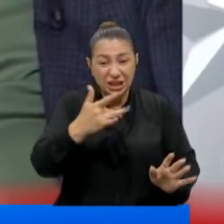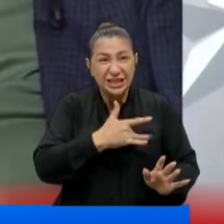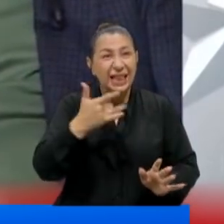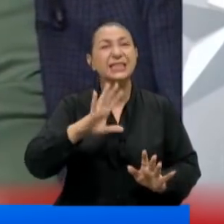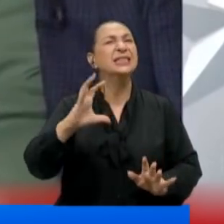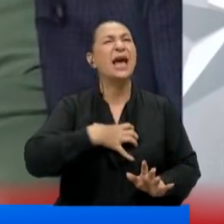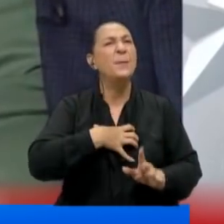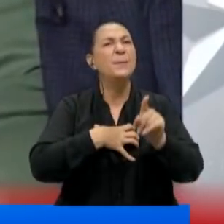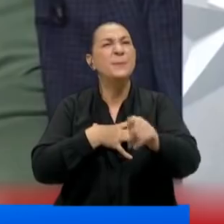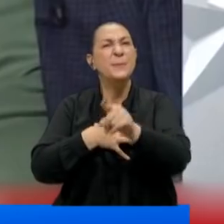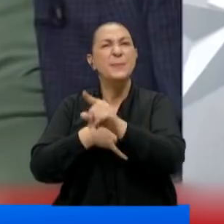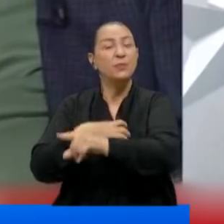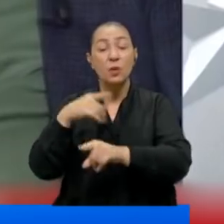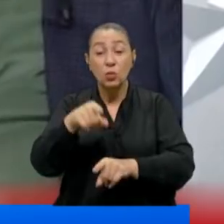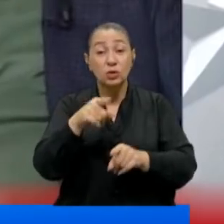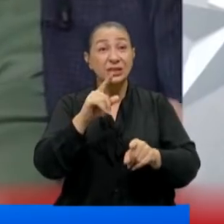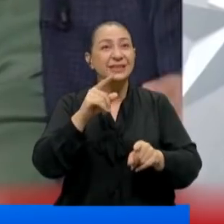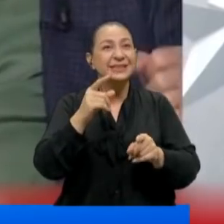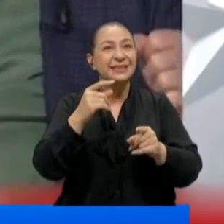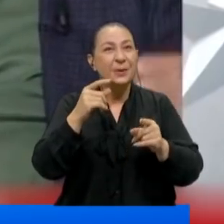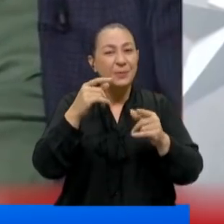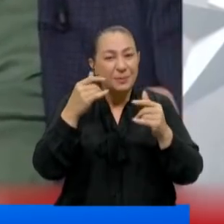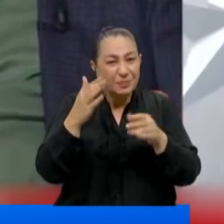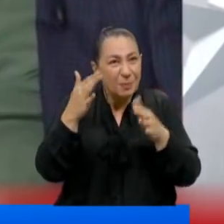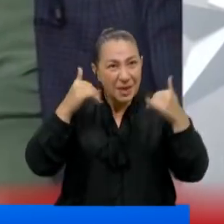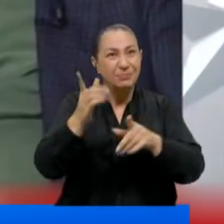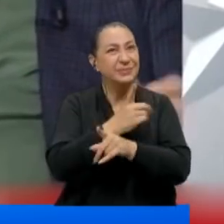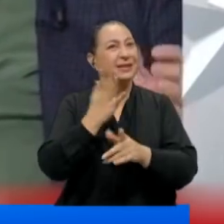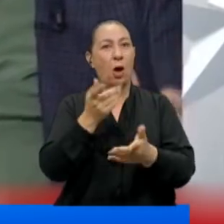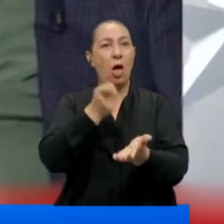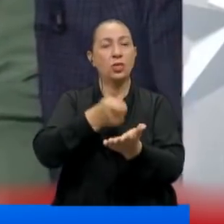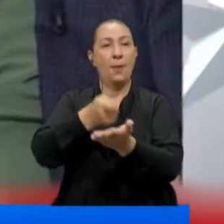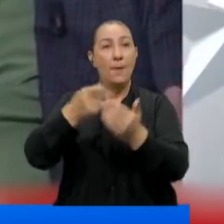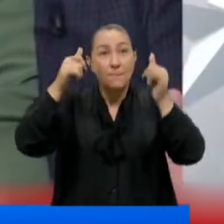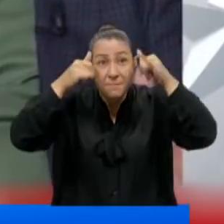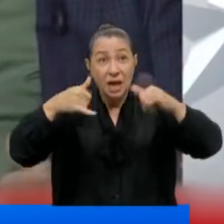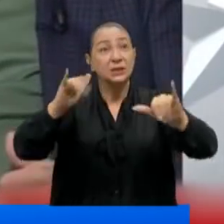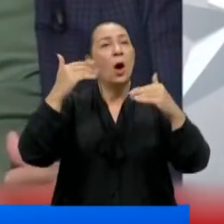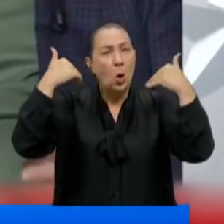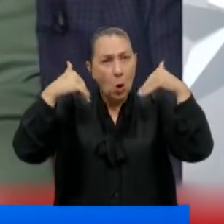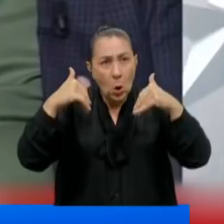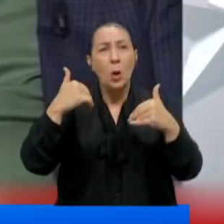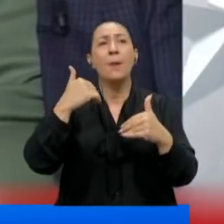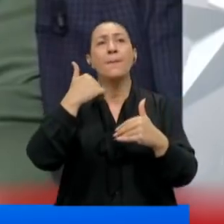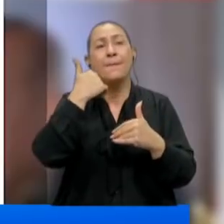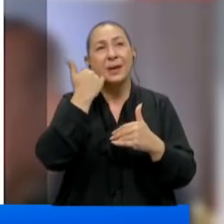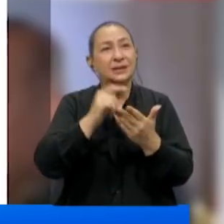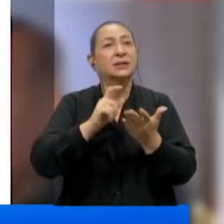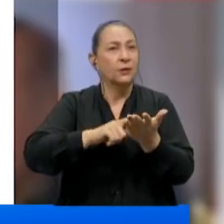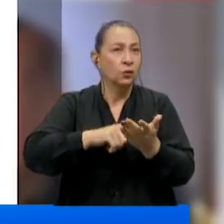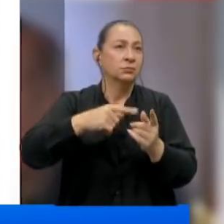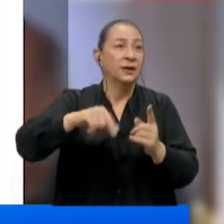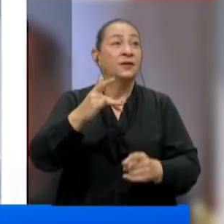sahiplerine, bu canlılar kadar hemen ödemelerini yapacağız. Büyük başsa büyük baş. Koyun, beyaz, beyaz etler.